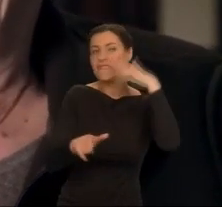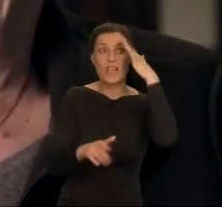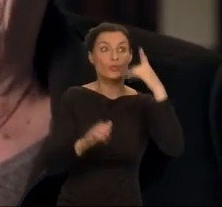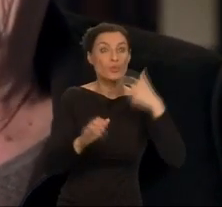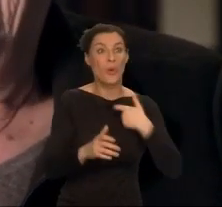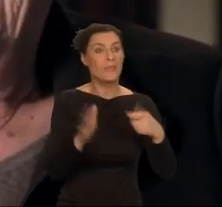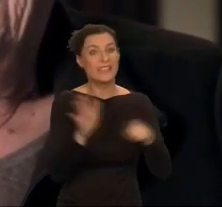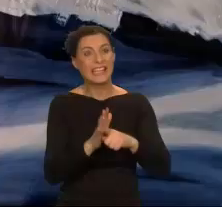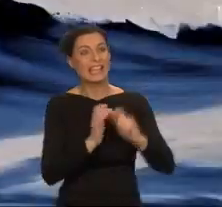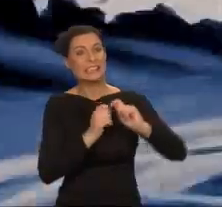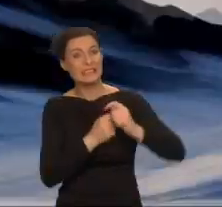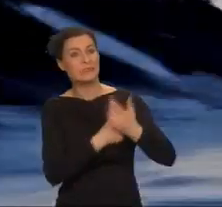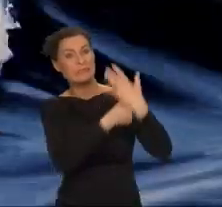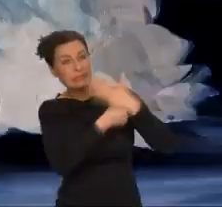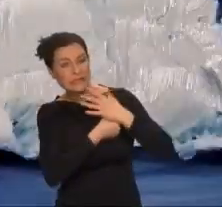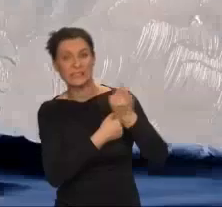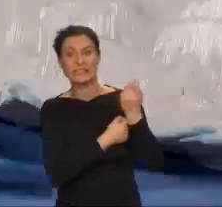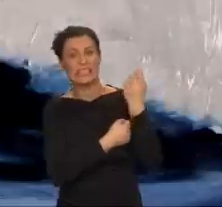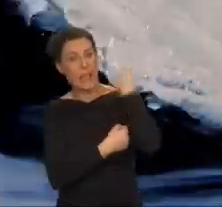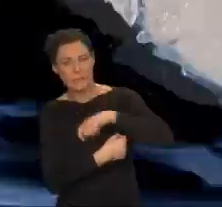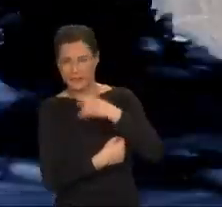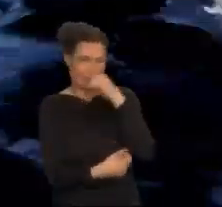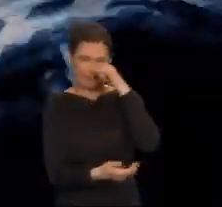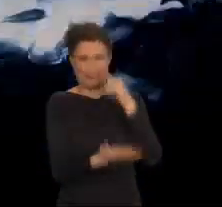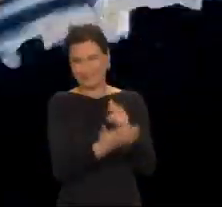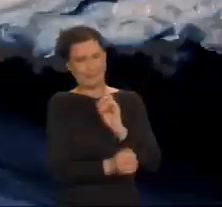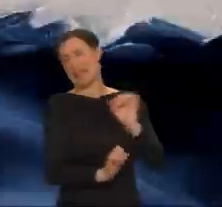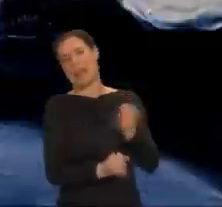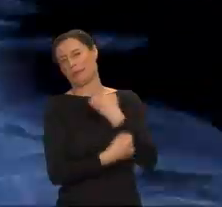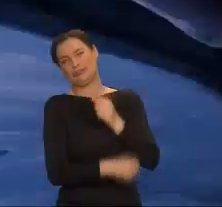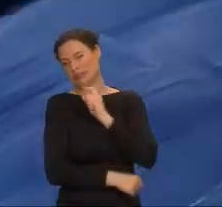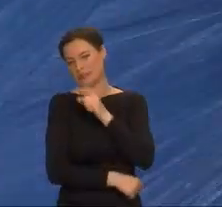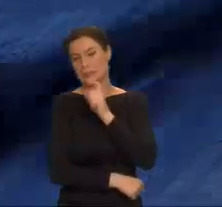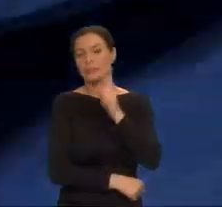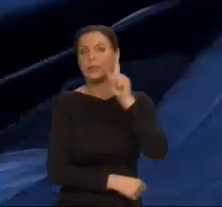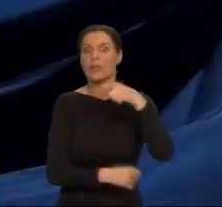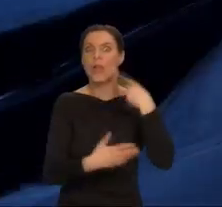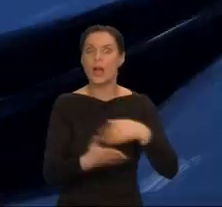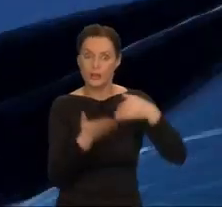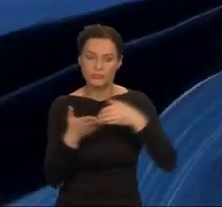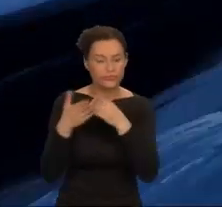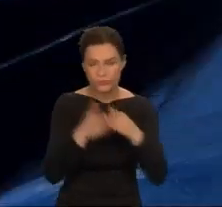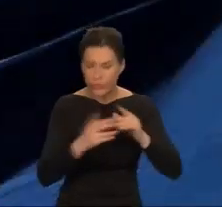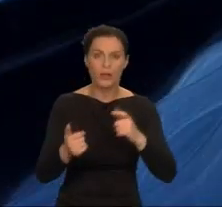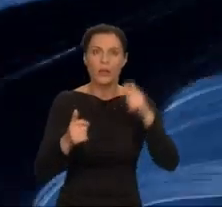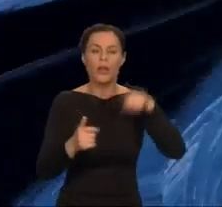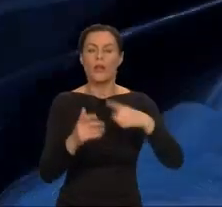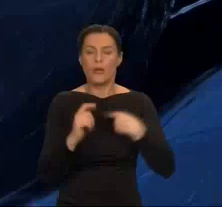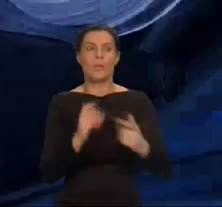naprawdę zranić. Wierzy w to do chwili, gdy omalnie ginie przez własną głupotę.